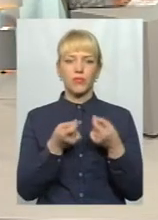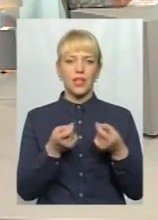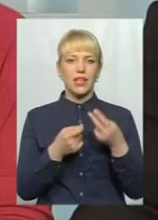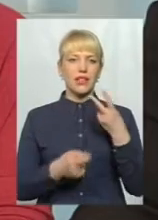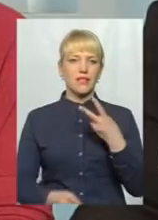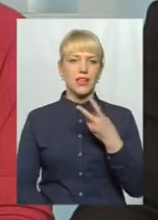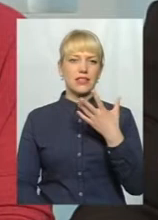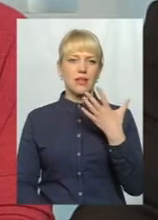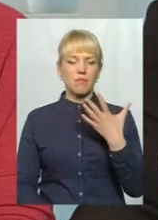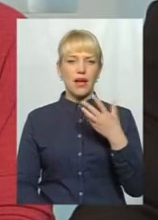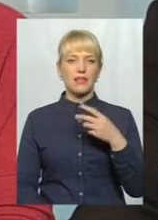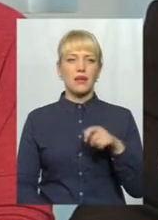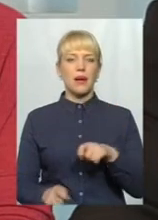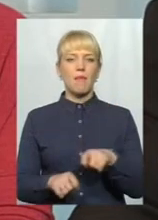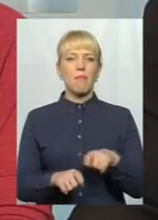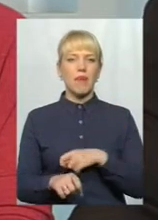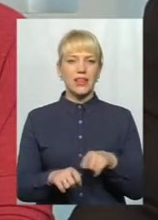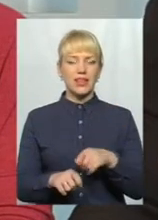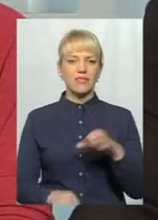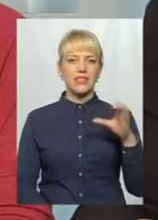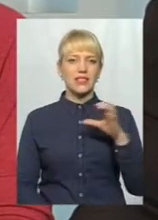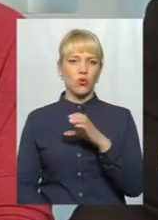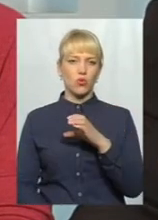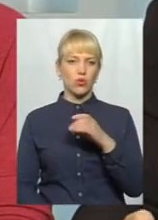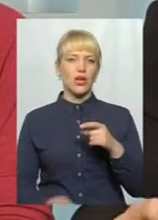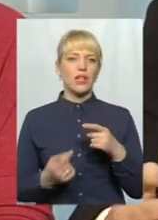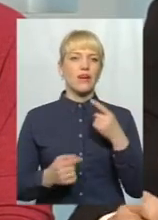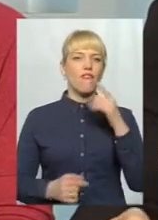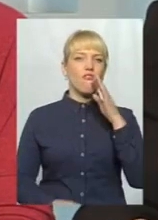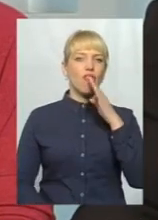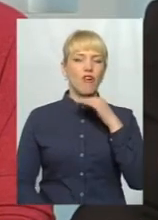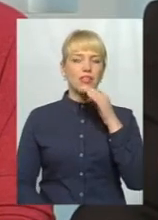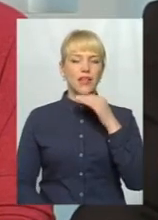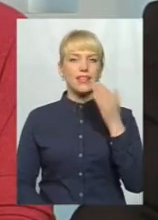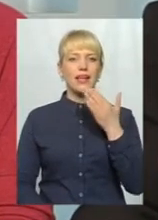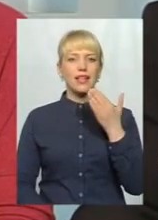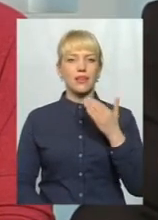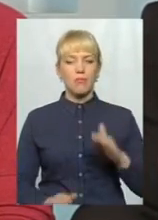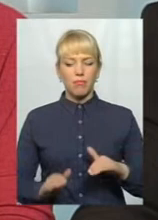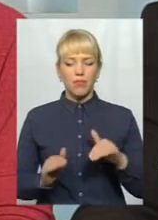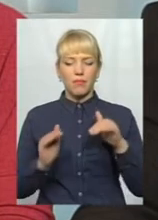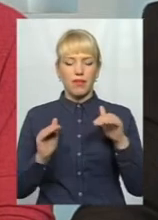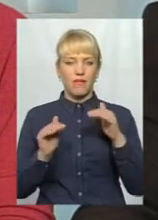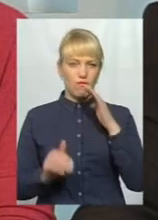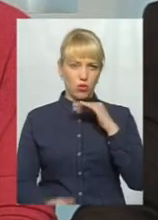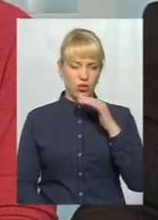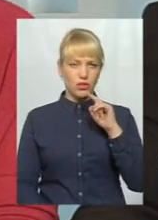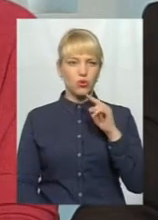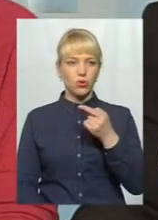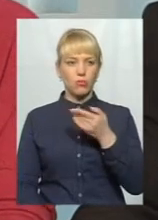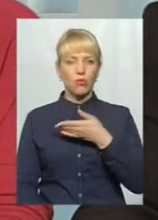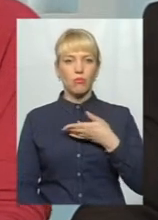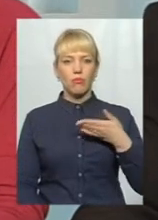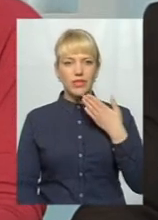метрів в секунду води, який приплив води. Тому ми